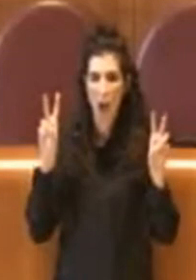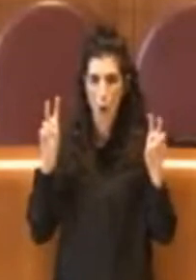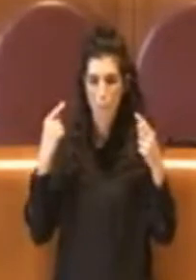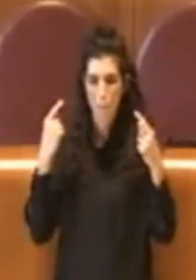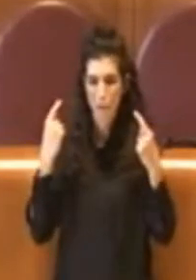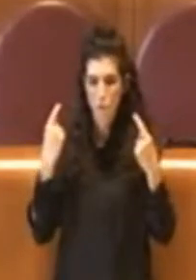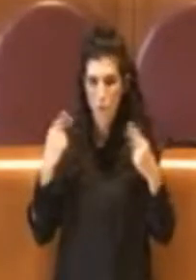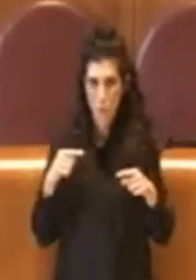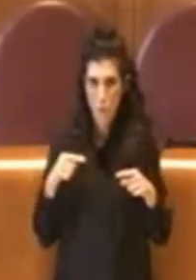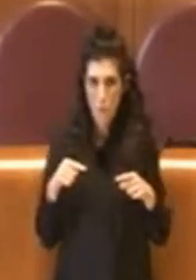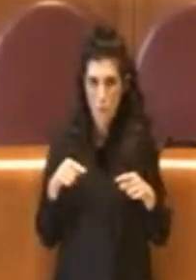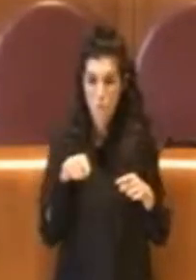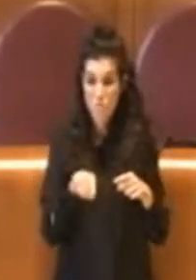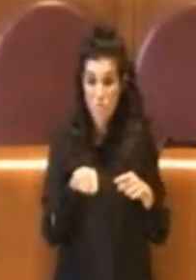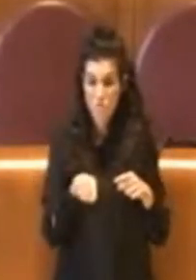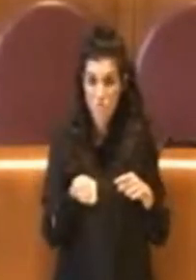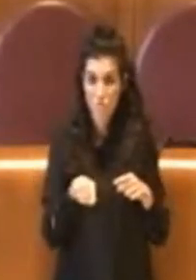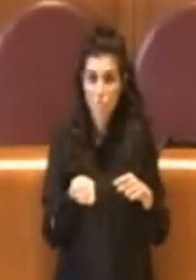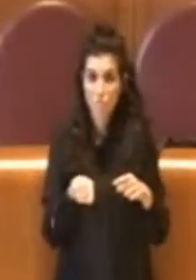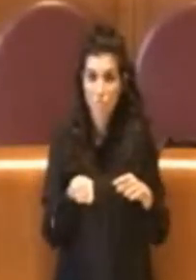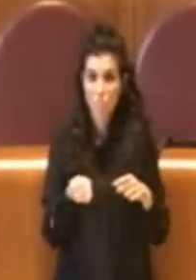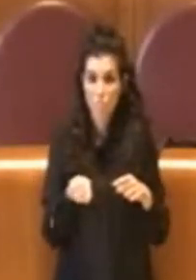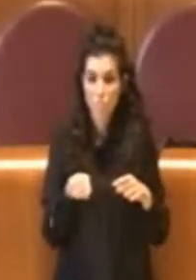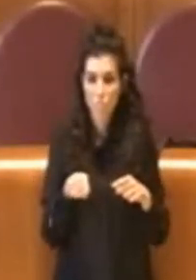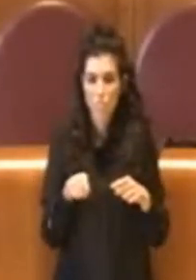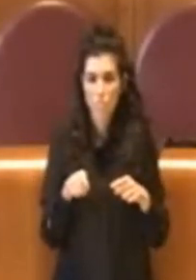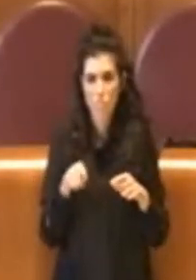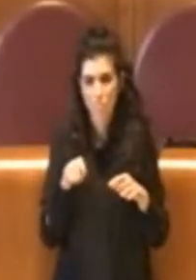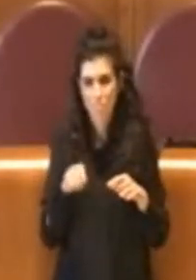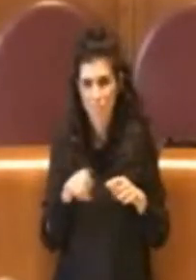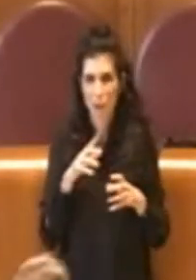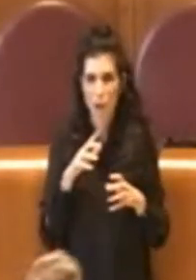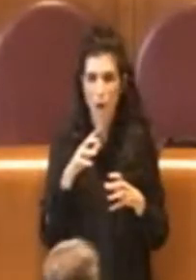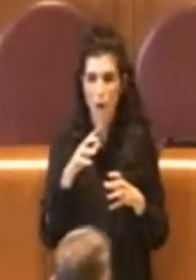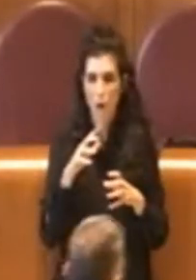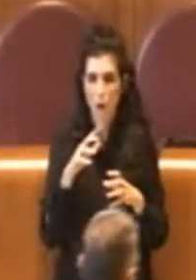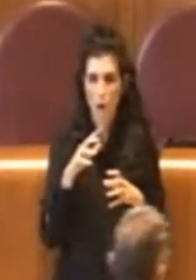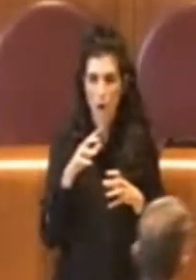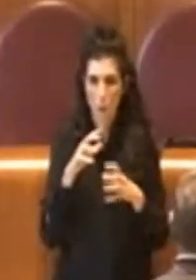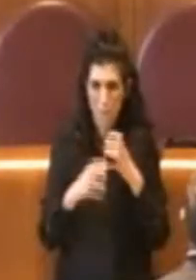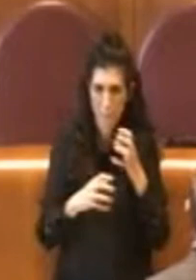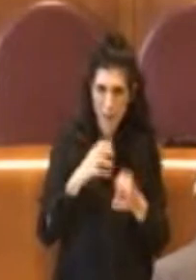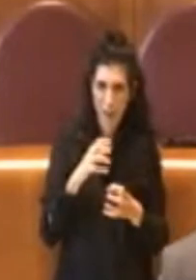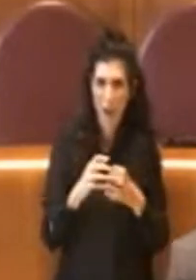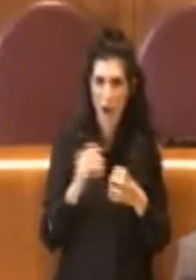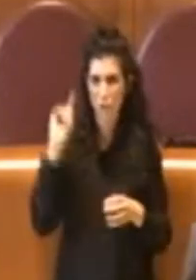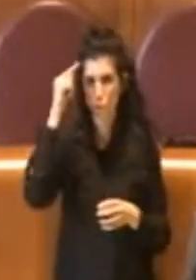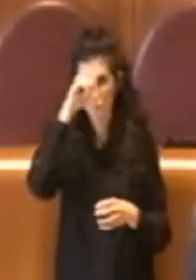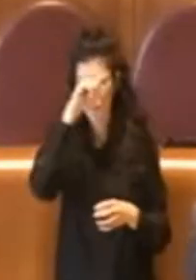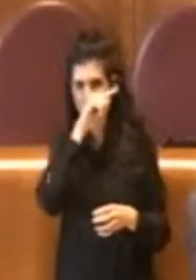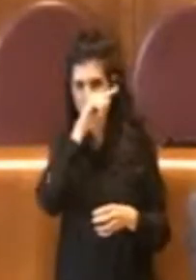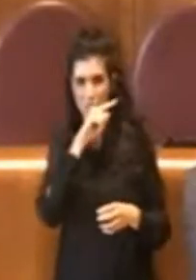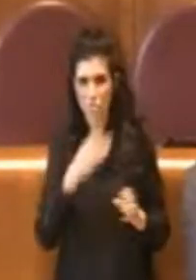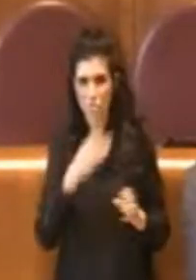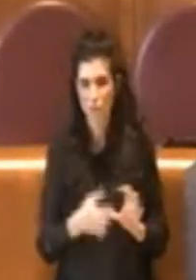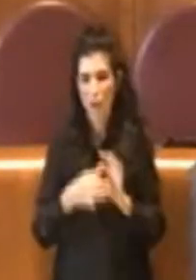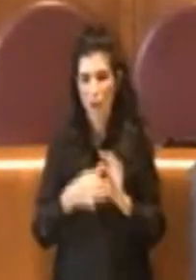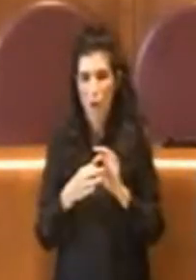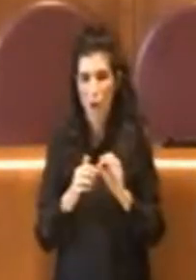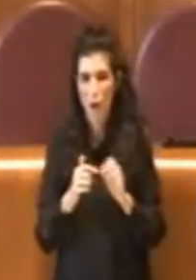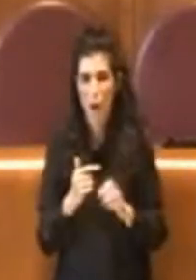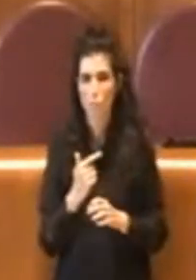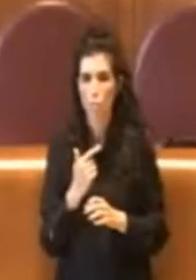complesso, difficile e strettamente legato ai numeri un